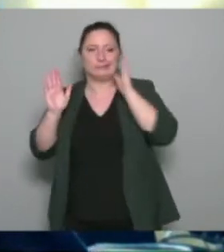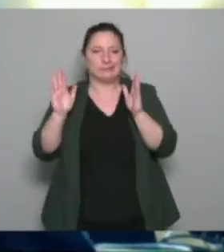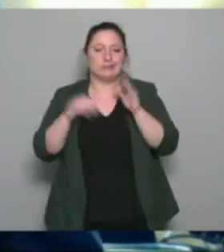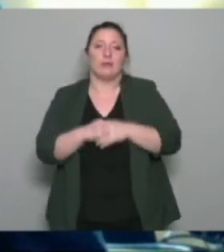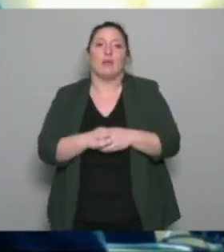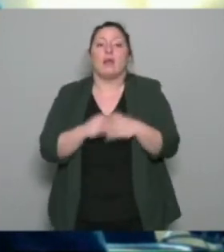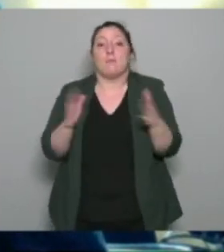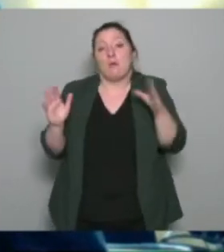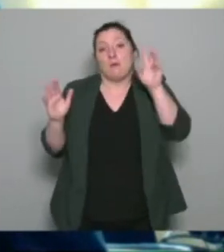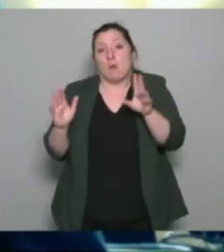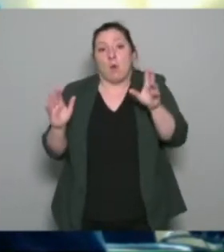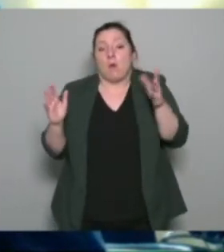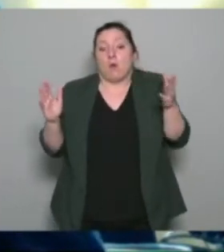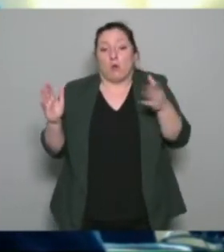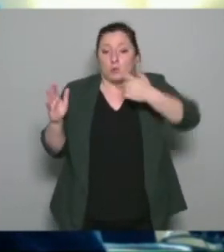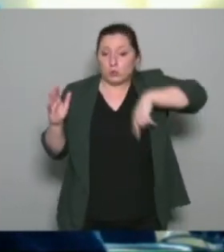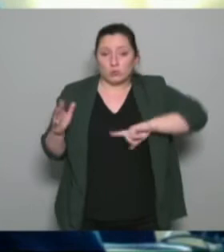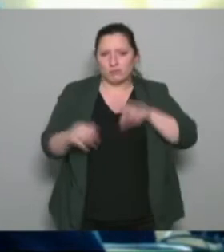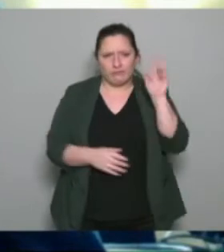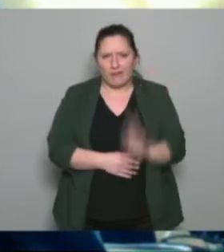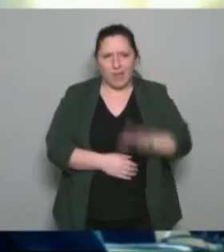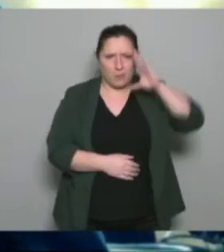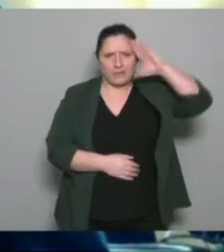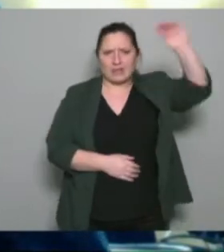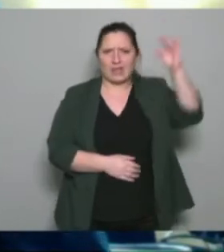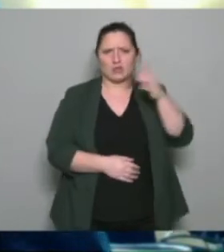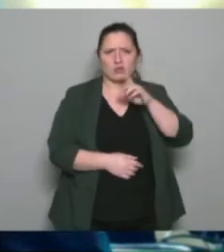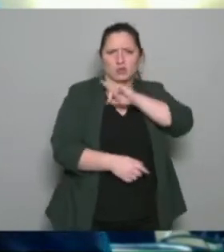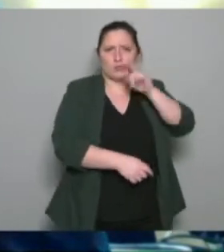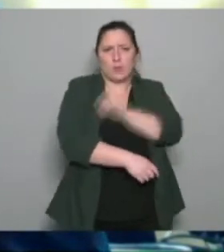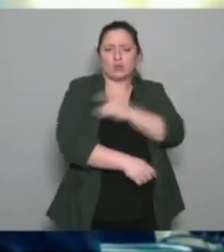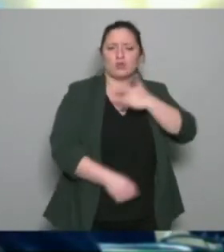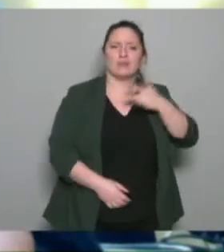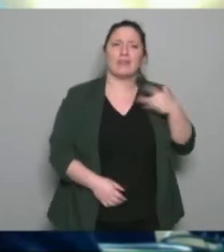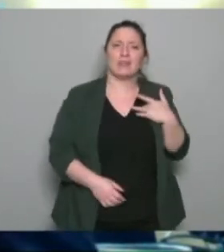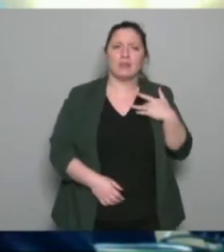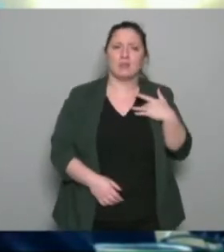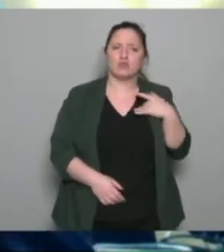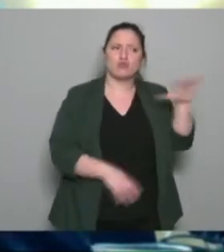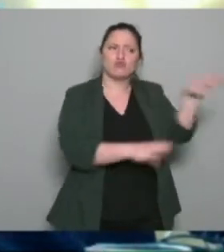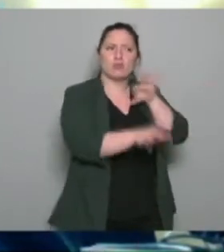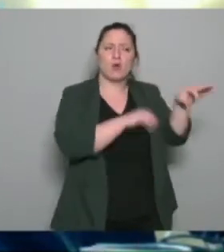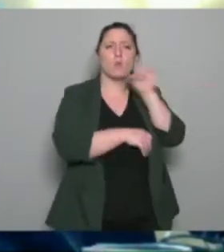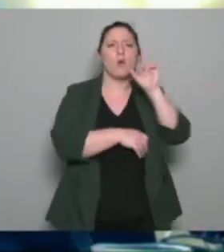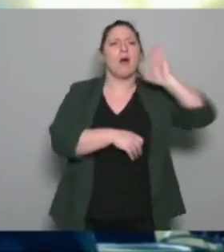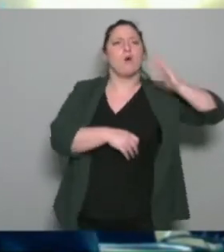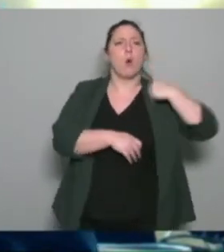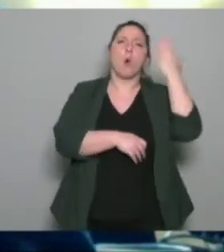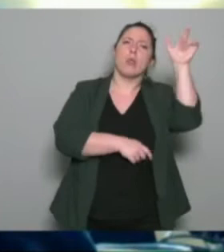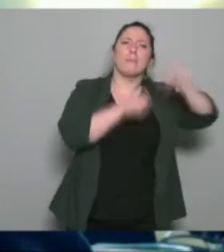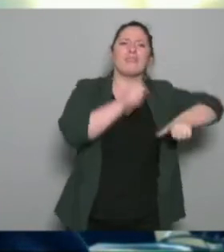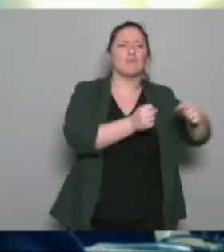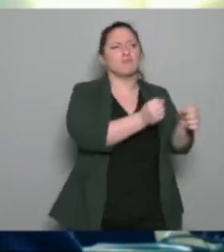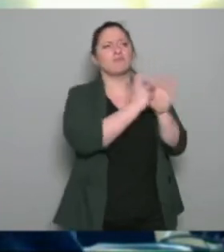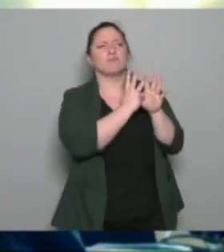santé parce que on a eu aussi des personnes qui se présentaient qui avaient plutôt un profil éducateur social alors c'est